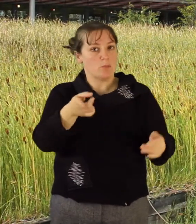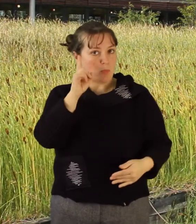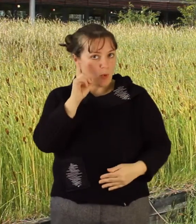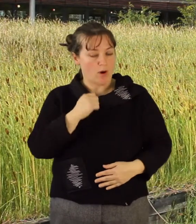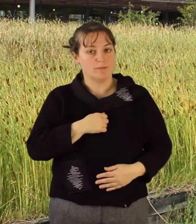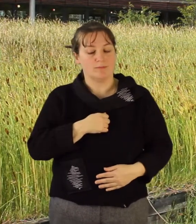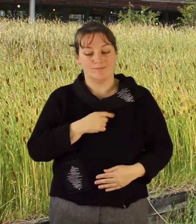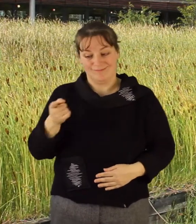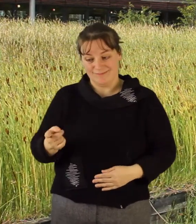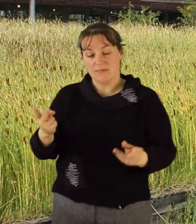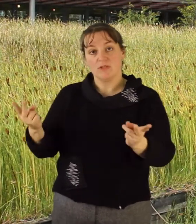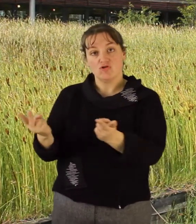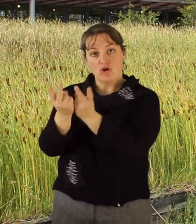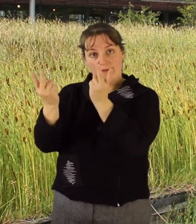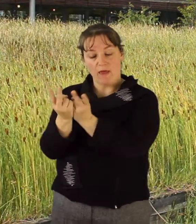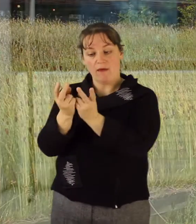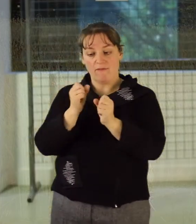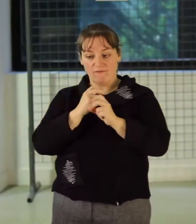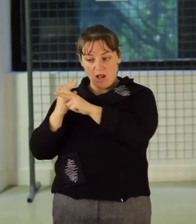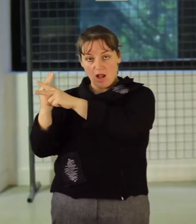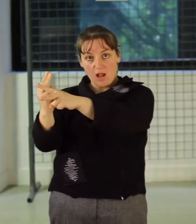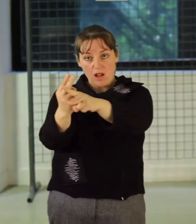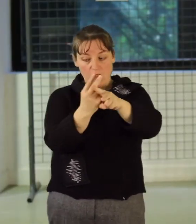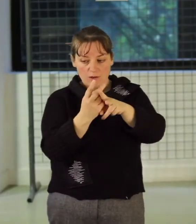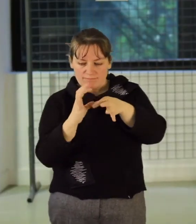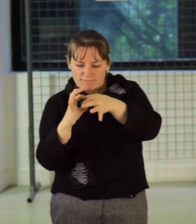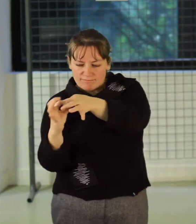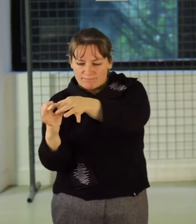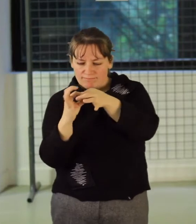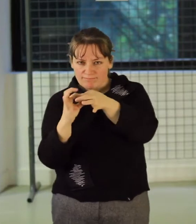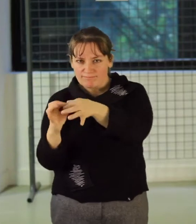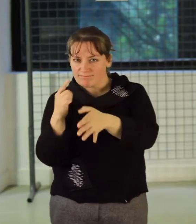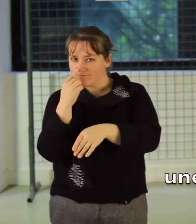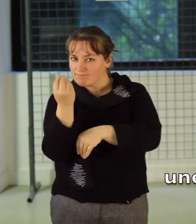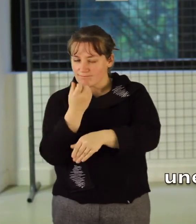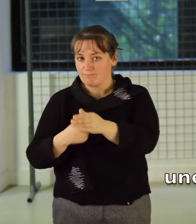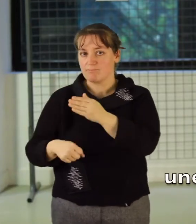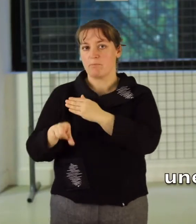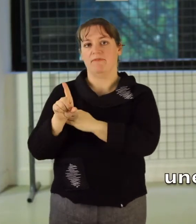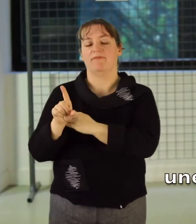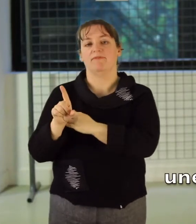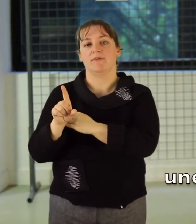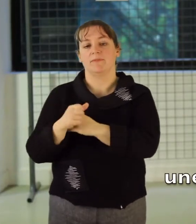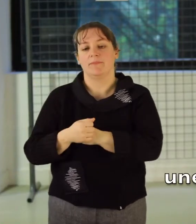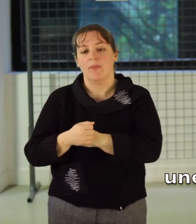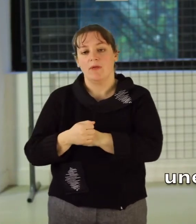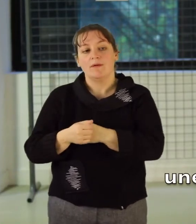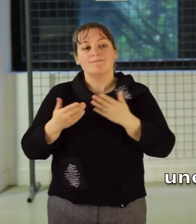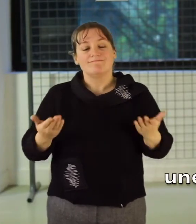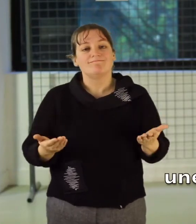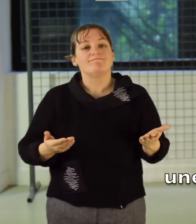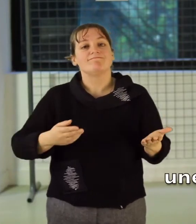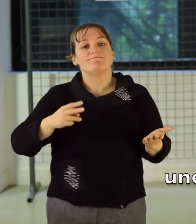titre de notre jardin parce que nous pensions que nous avions là une offre au public très